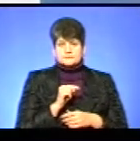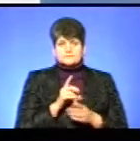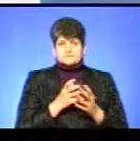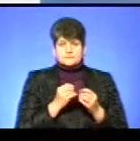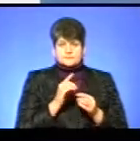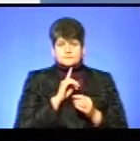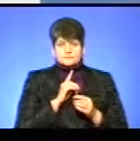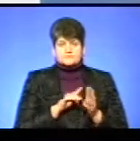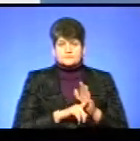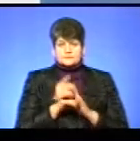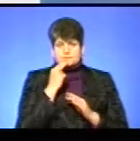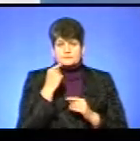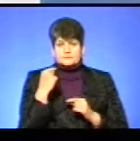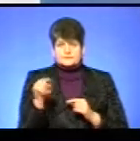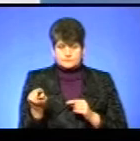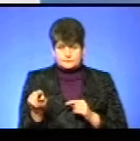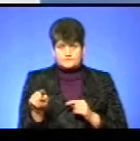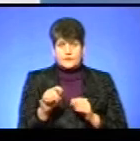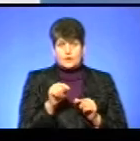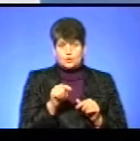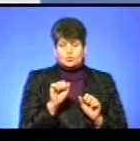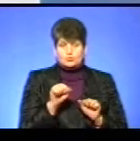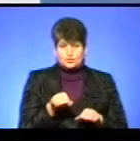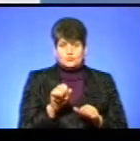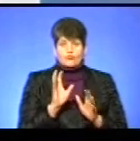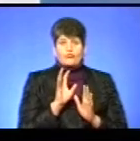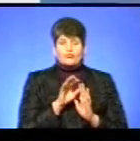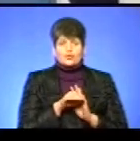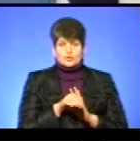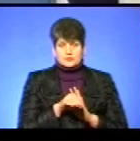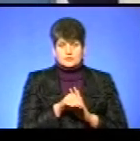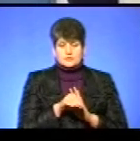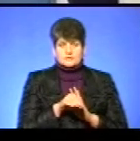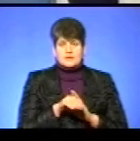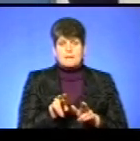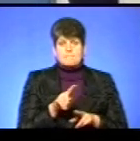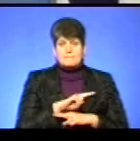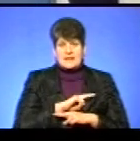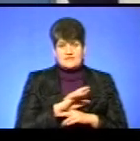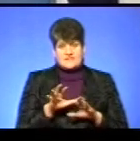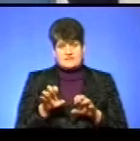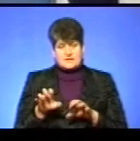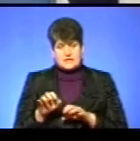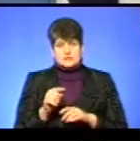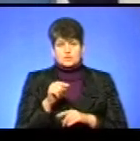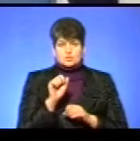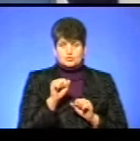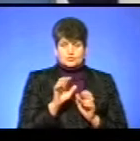на інший раціон. Тут можуть в раціон входити і мертві тварини, тут